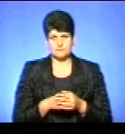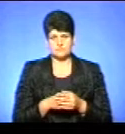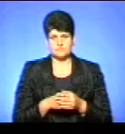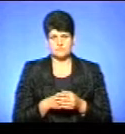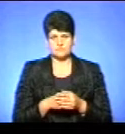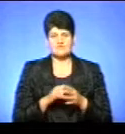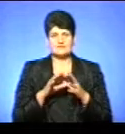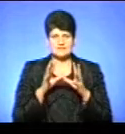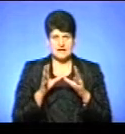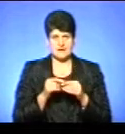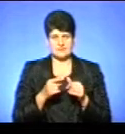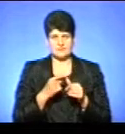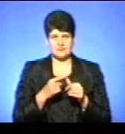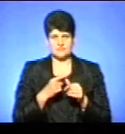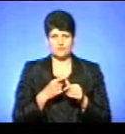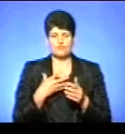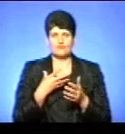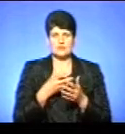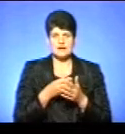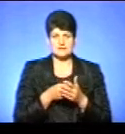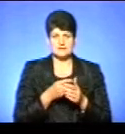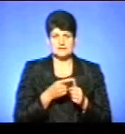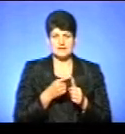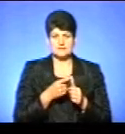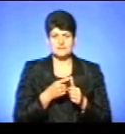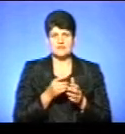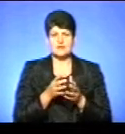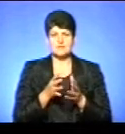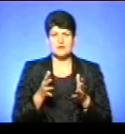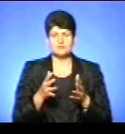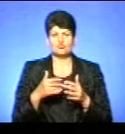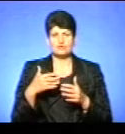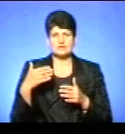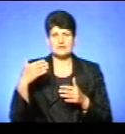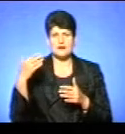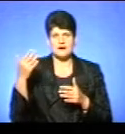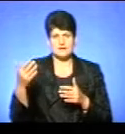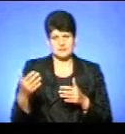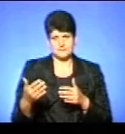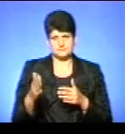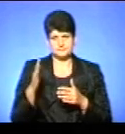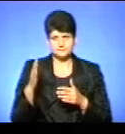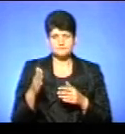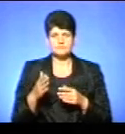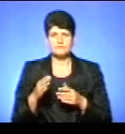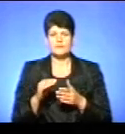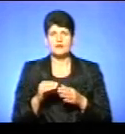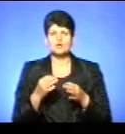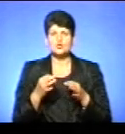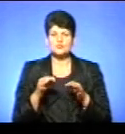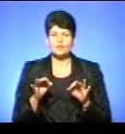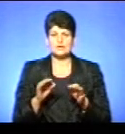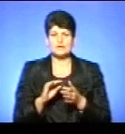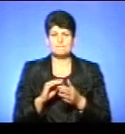загальних назвах. У власних назвах набагато далі, напевно, пішли все-таки автори правопису і дозволили